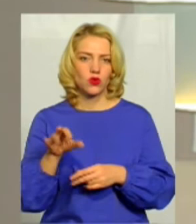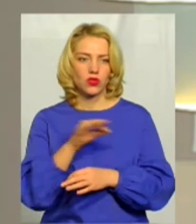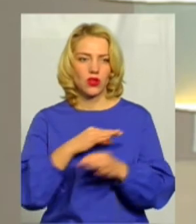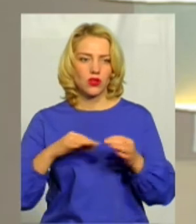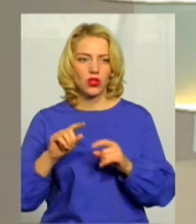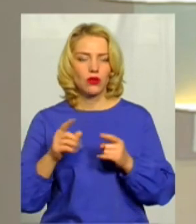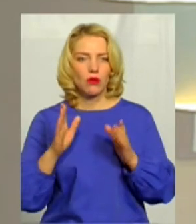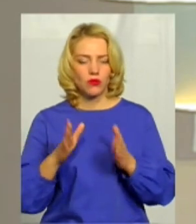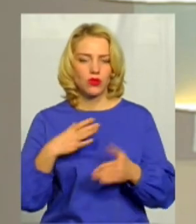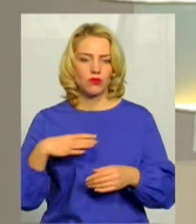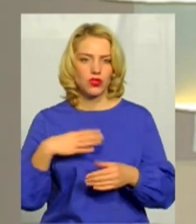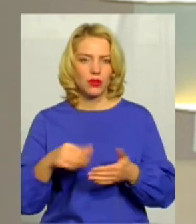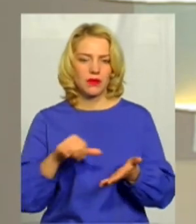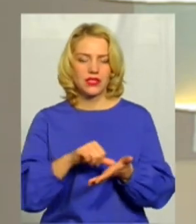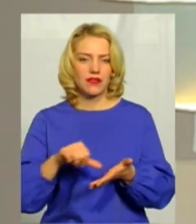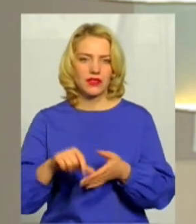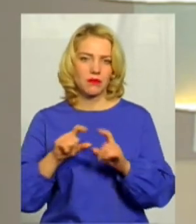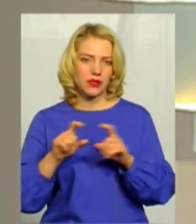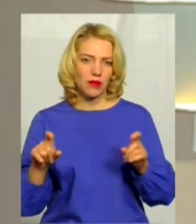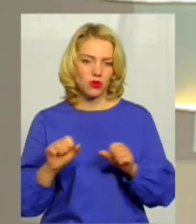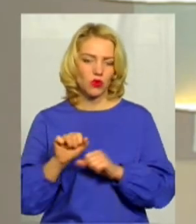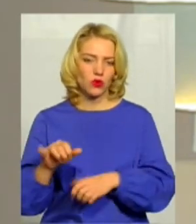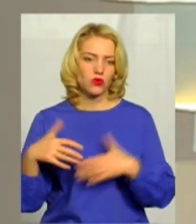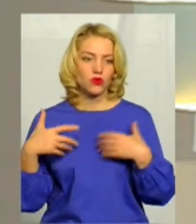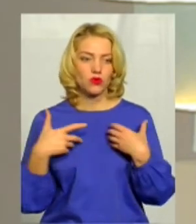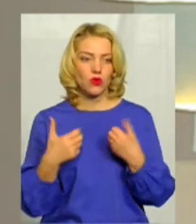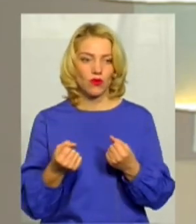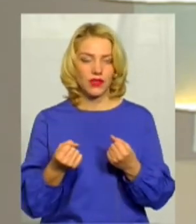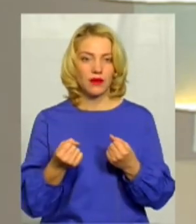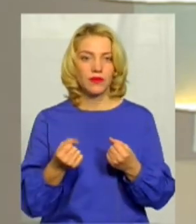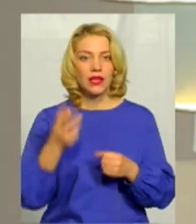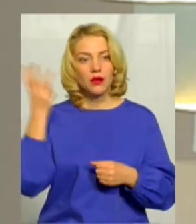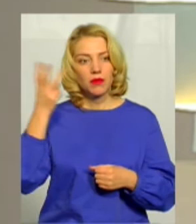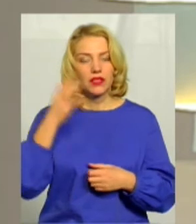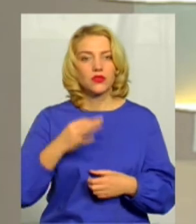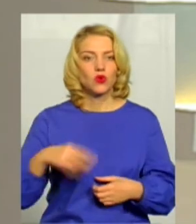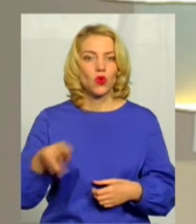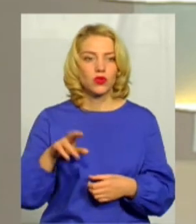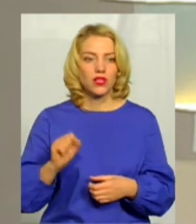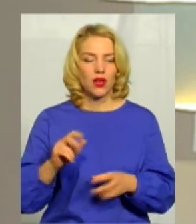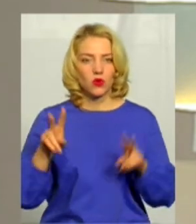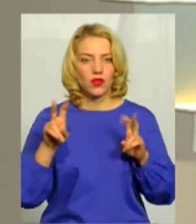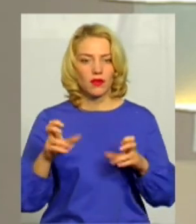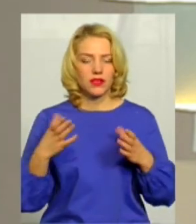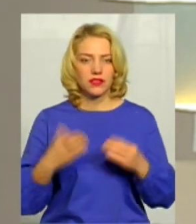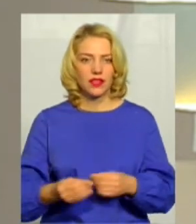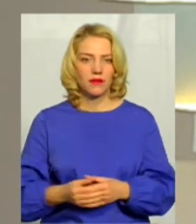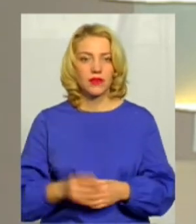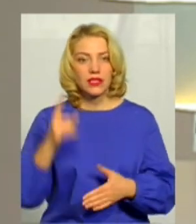будемо чекати представників Департаменту охорони здоров'я Хмельницької ОДА у темі дня.